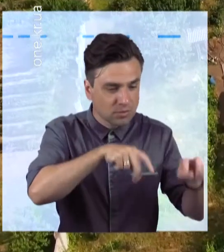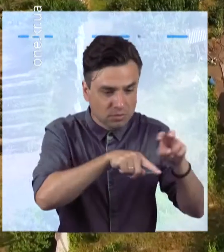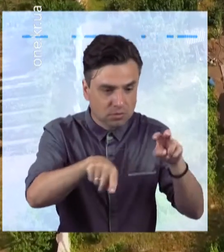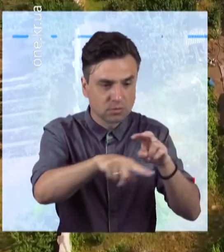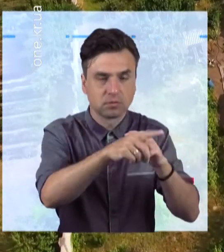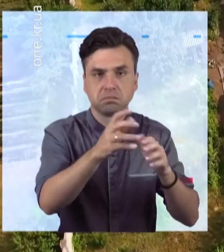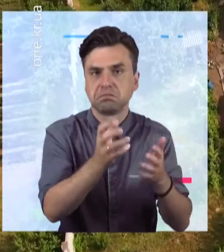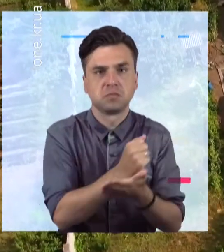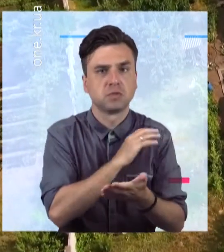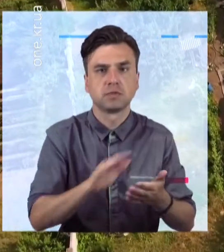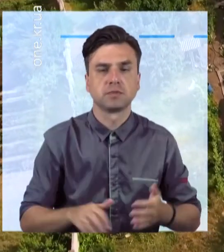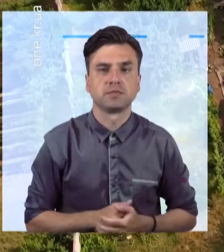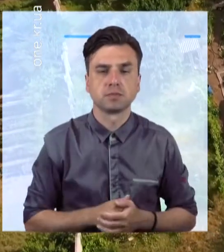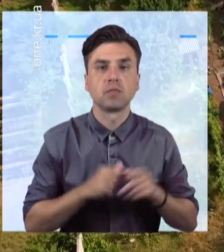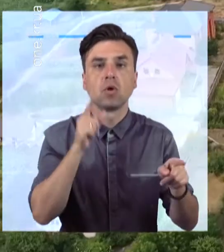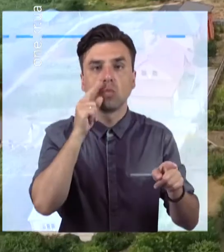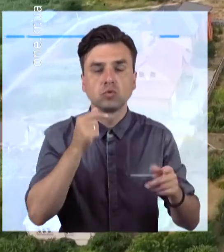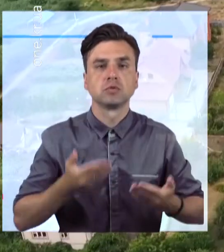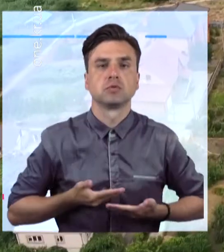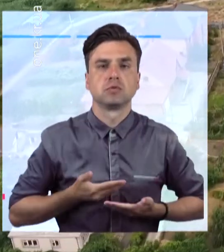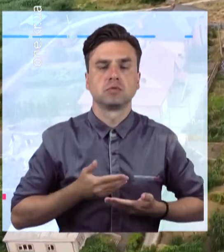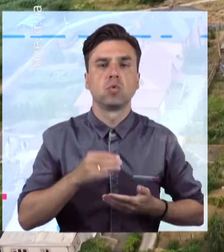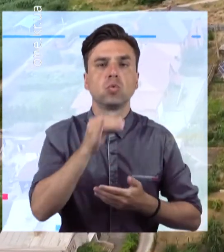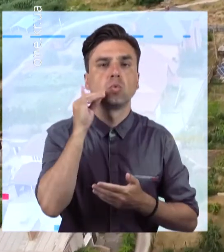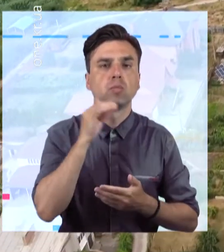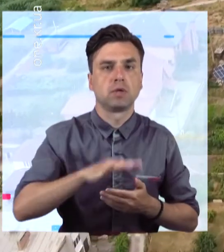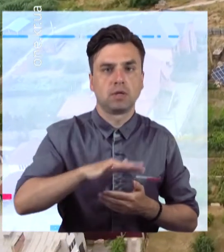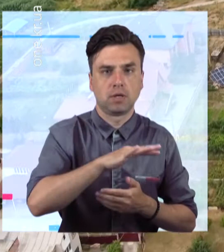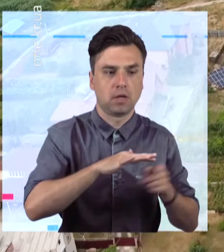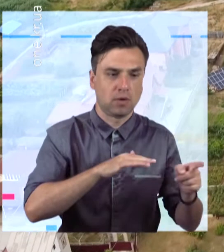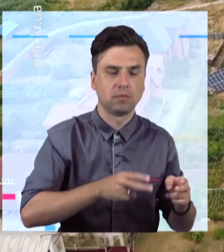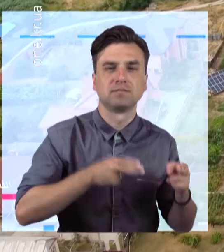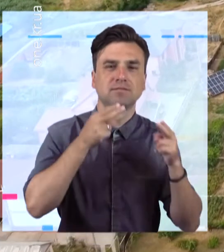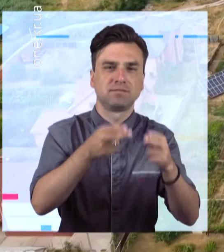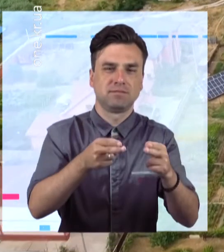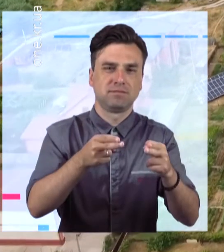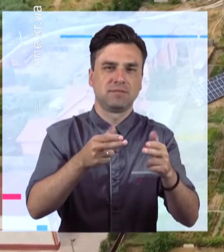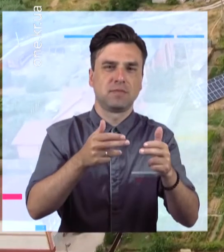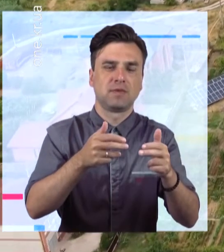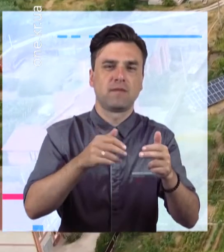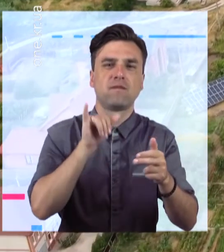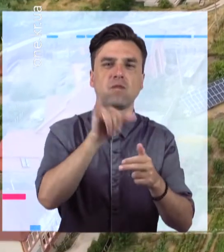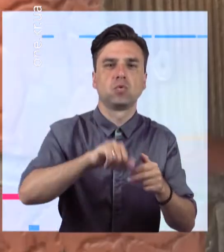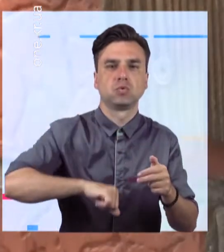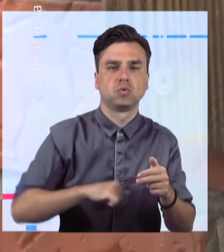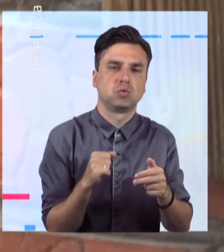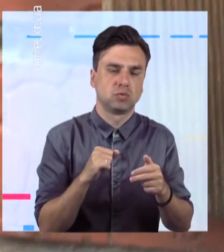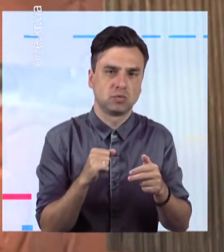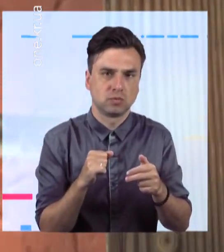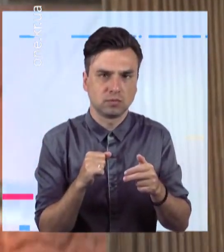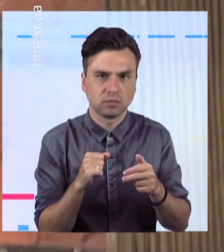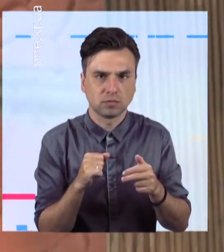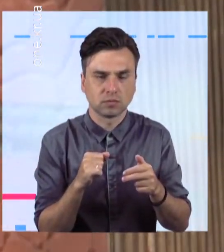мешканець мікрорайону «Ювілейний». Сюди ж у Гданцівській приїхав до товариша, який не заперечує. Перед тим, як виникла ідея